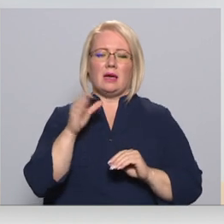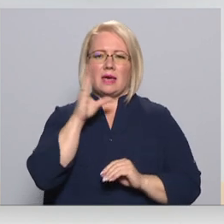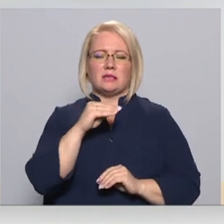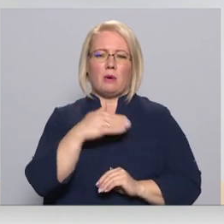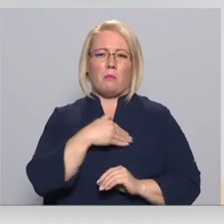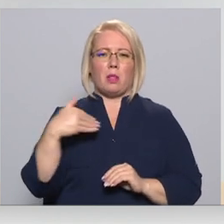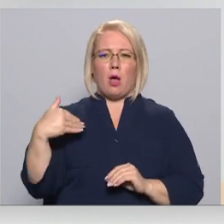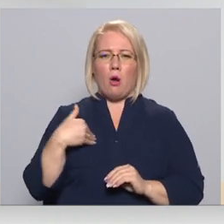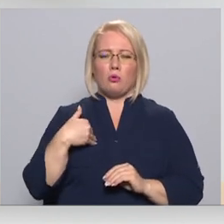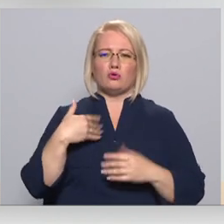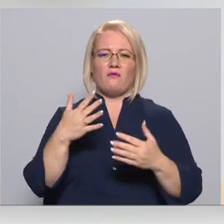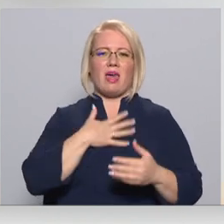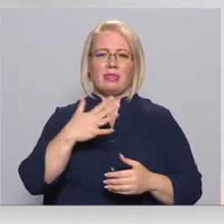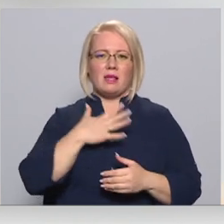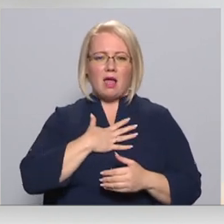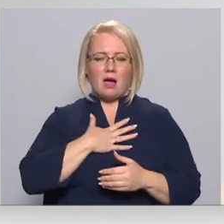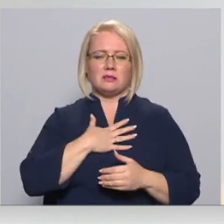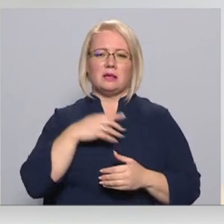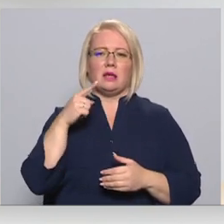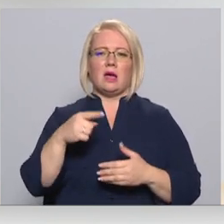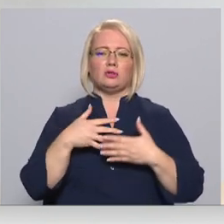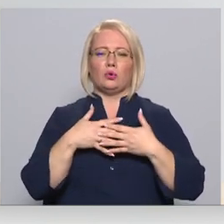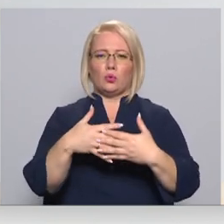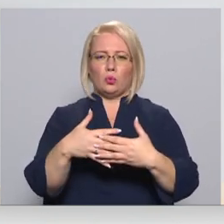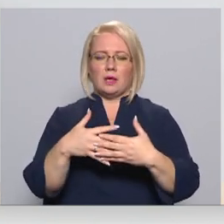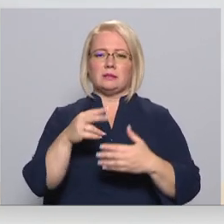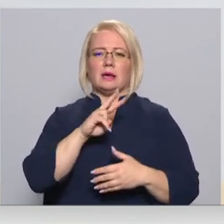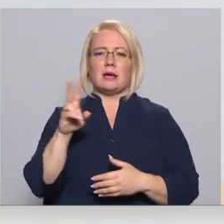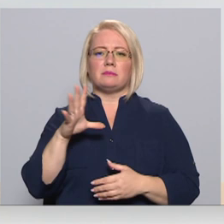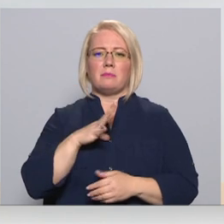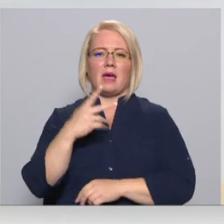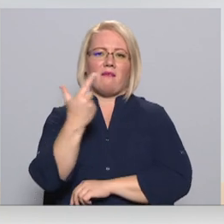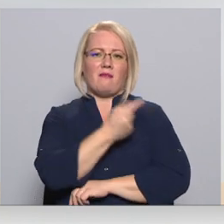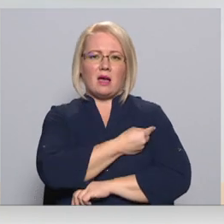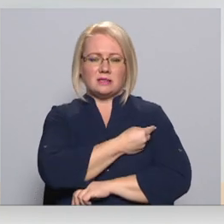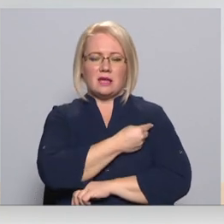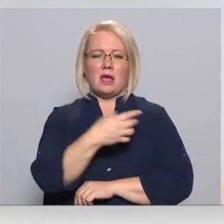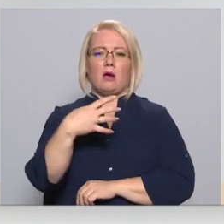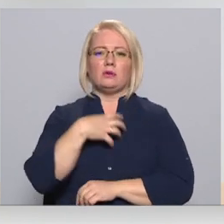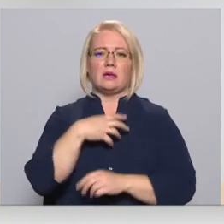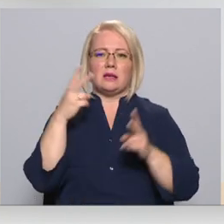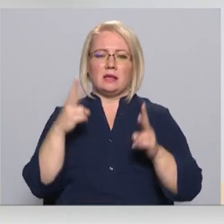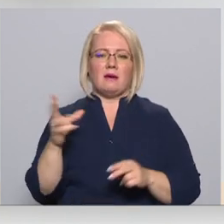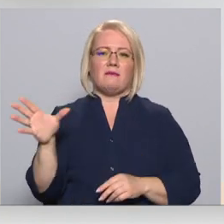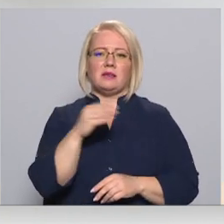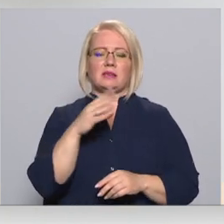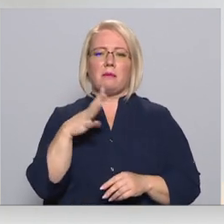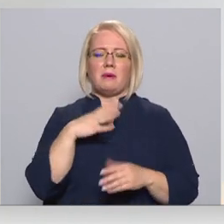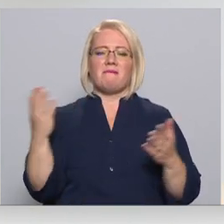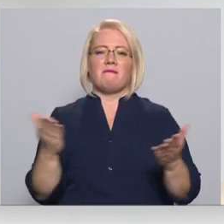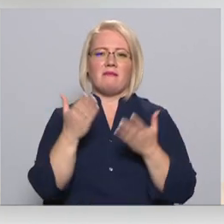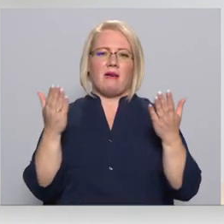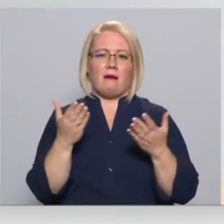plaušu ventilācijai. Tās grūtniecas, kuras bija vakcinētas un saslimiņām, visām bija viegli gaita.